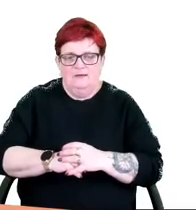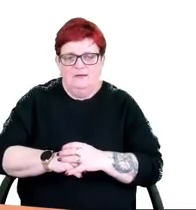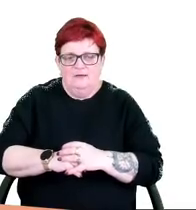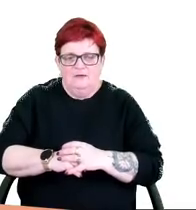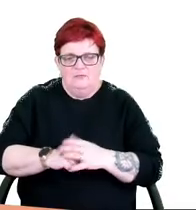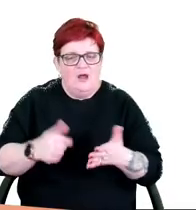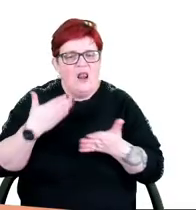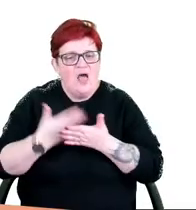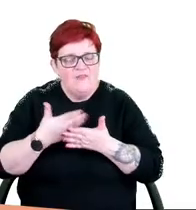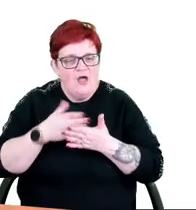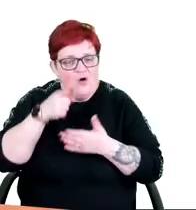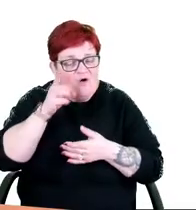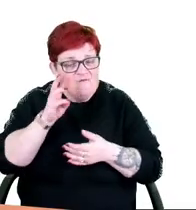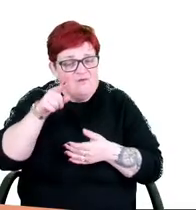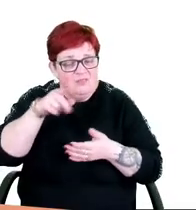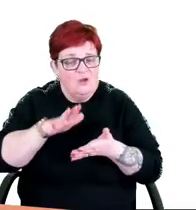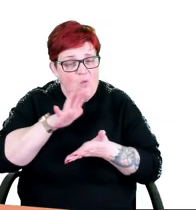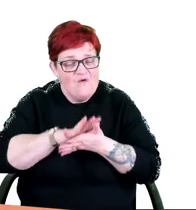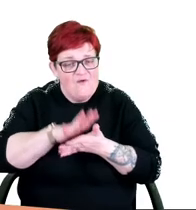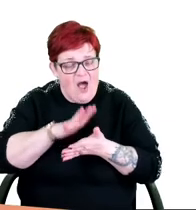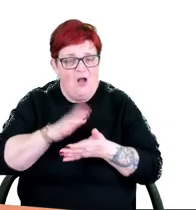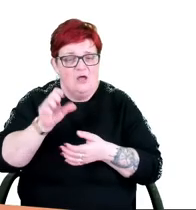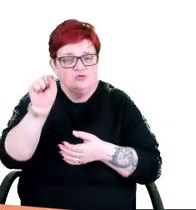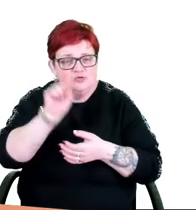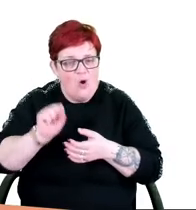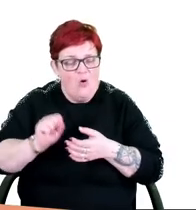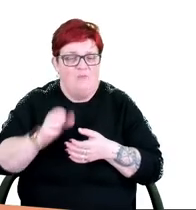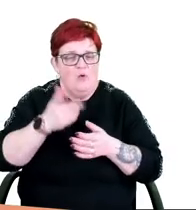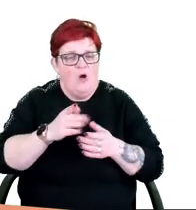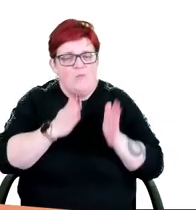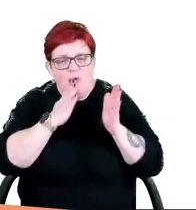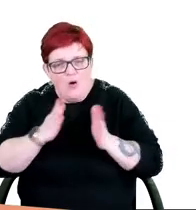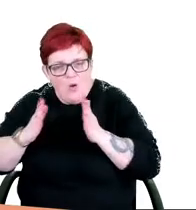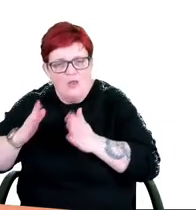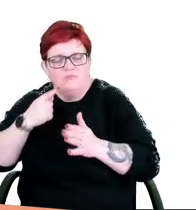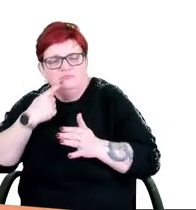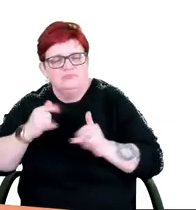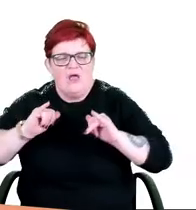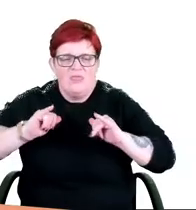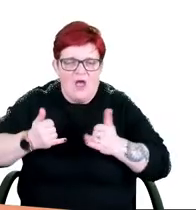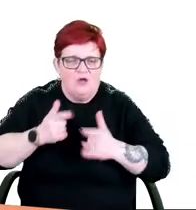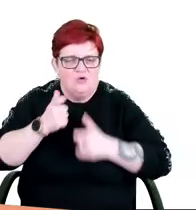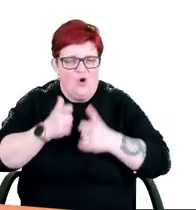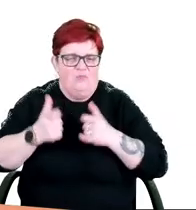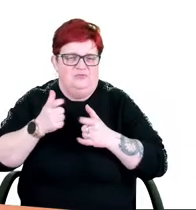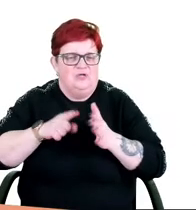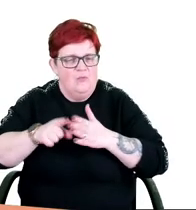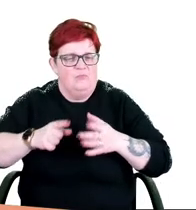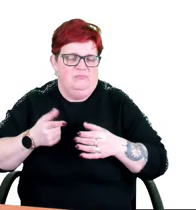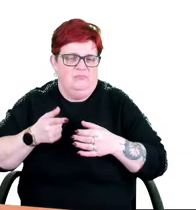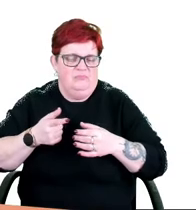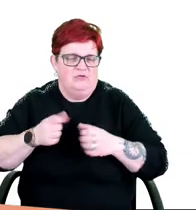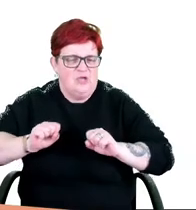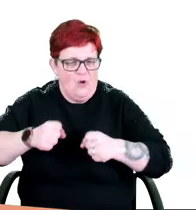Dlatego w uchwale krajobrazowej zawarte są zasady sytuowania reklam, w tym szyldów, dla prowadzonej działalności gospodarczej.